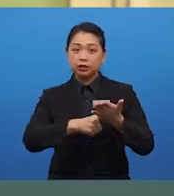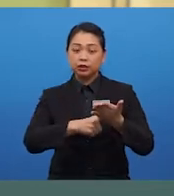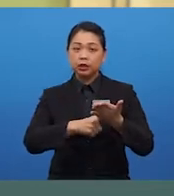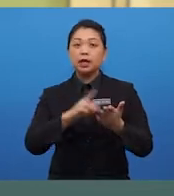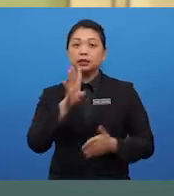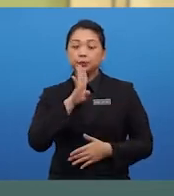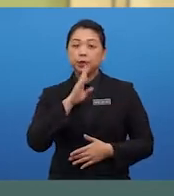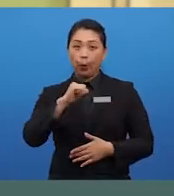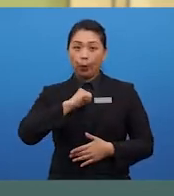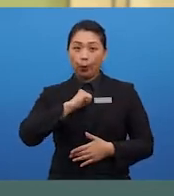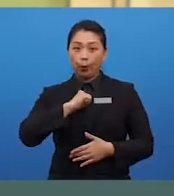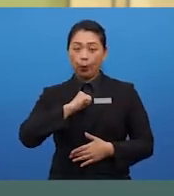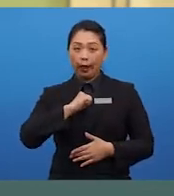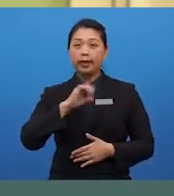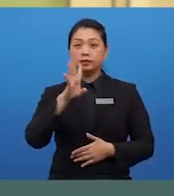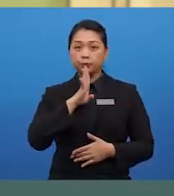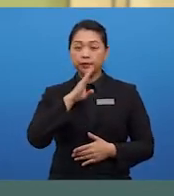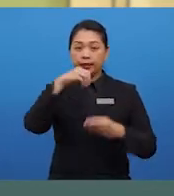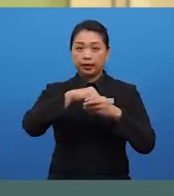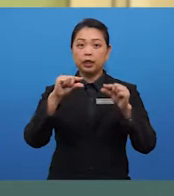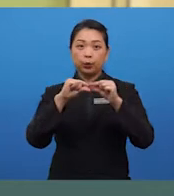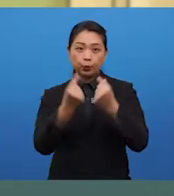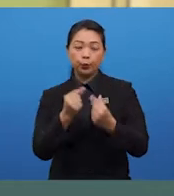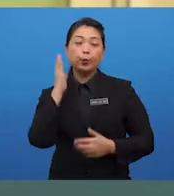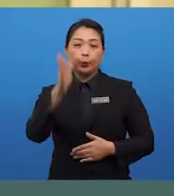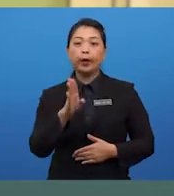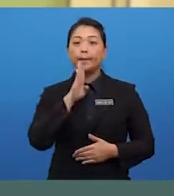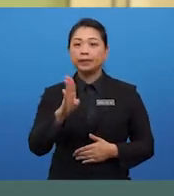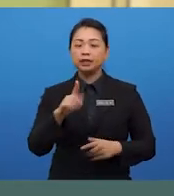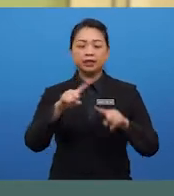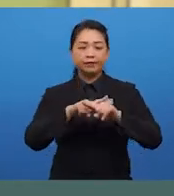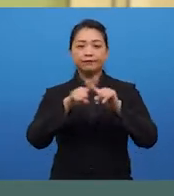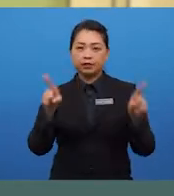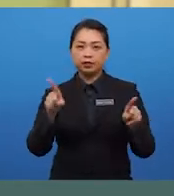on your own and speaking in a group will be different.